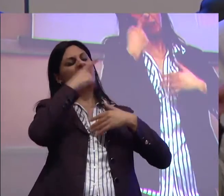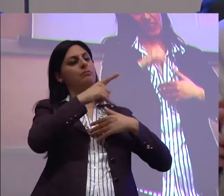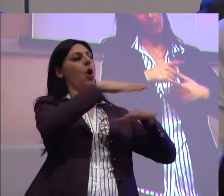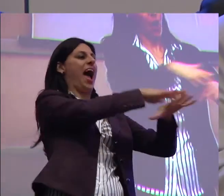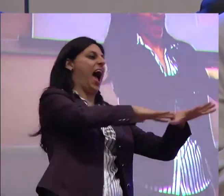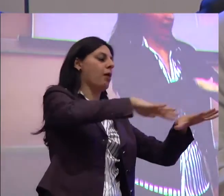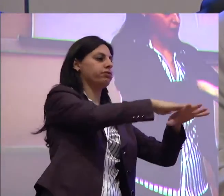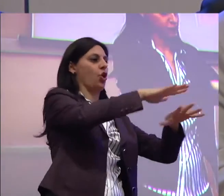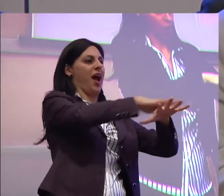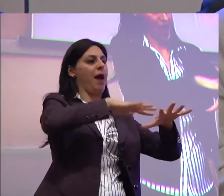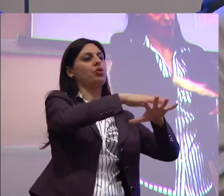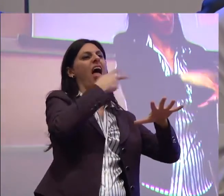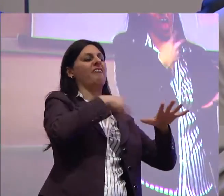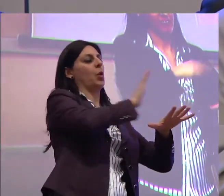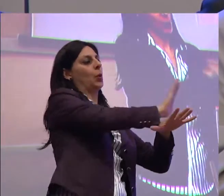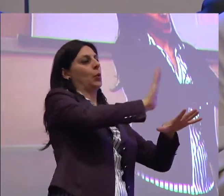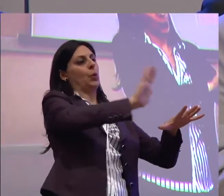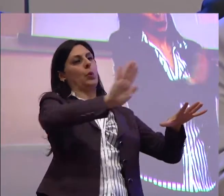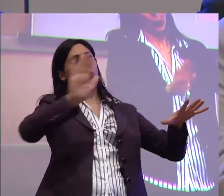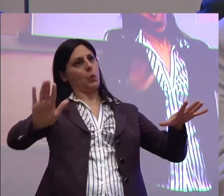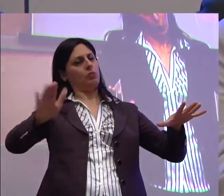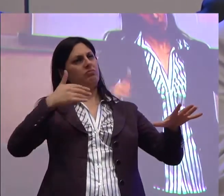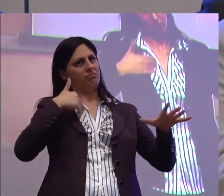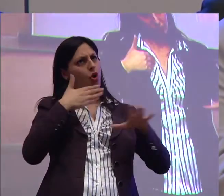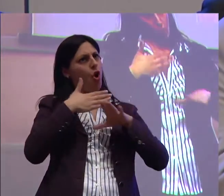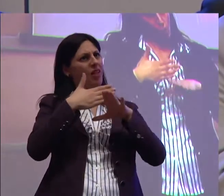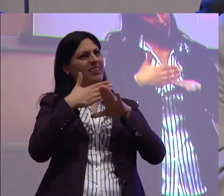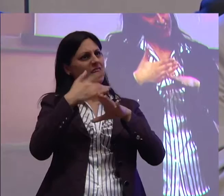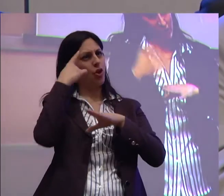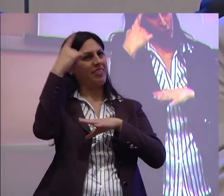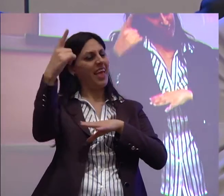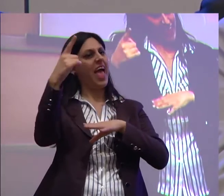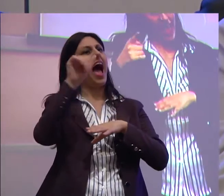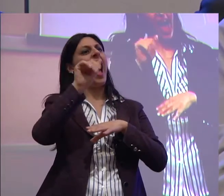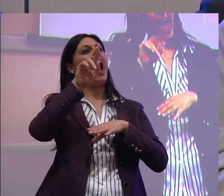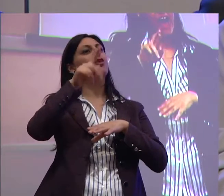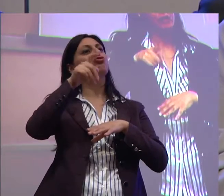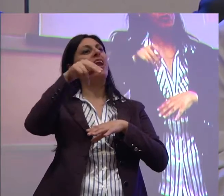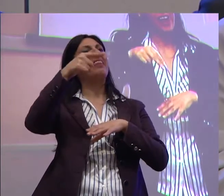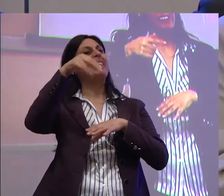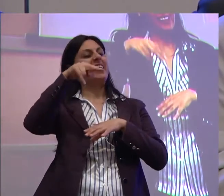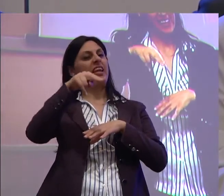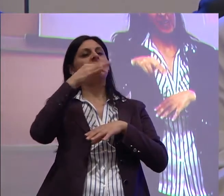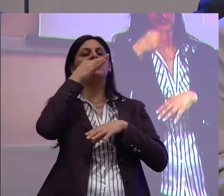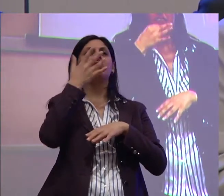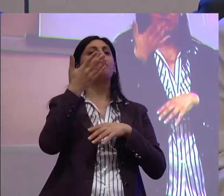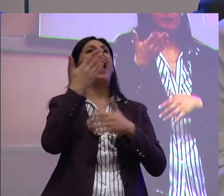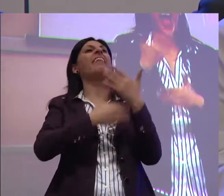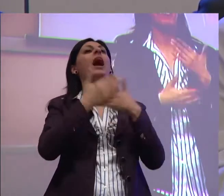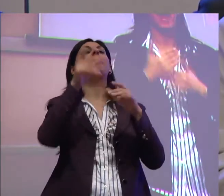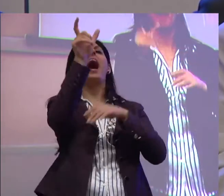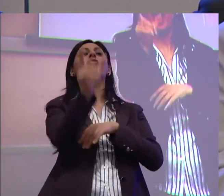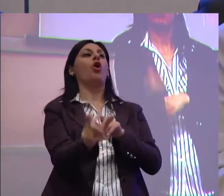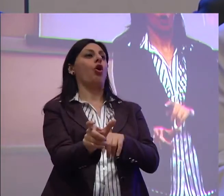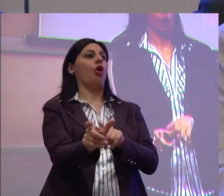altri aspetti della vita. Io sono d'accordo con l'Argentine su questo, cioè sul fatto che l'handicappato